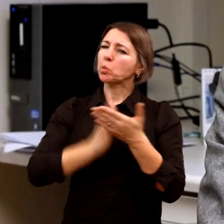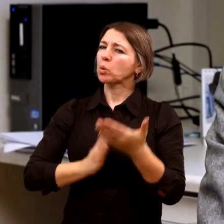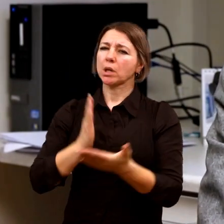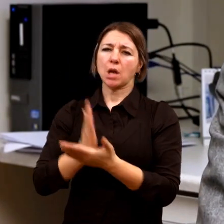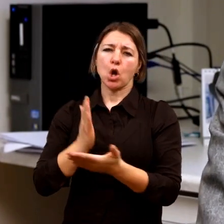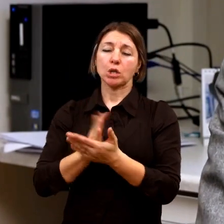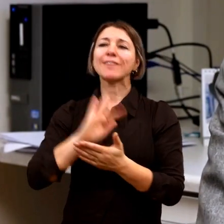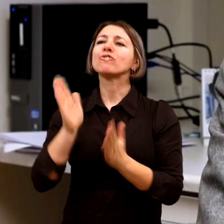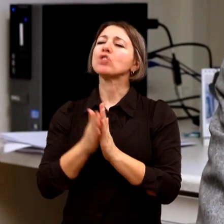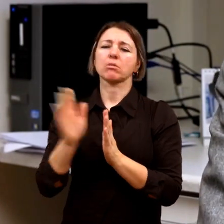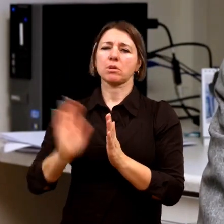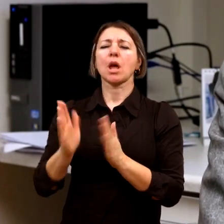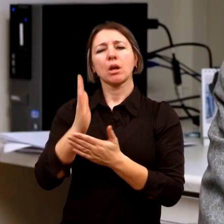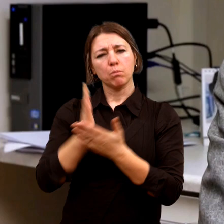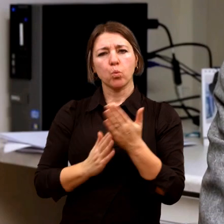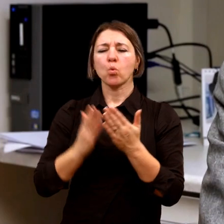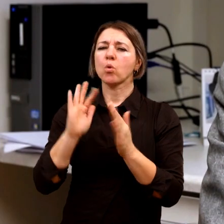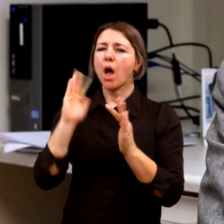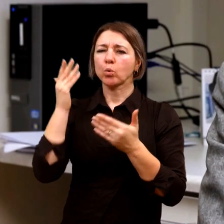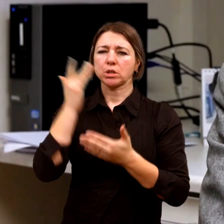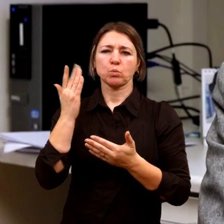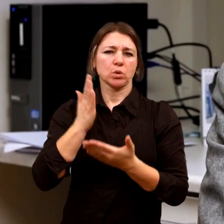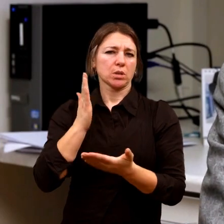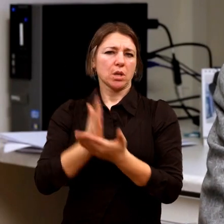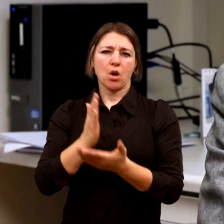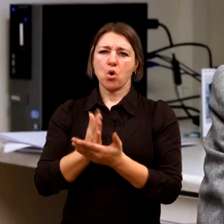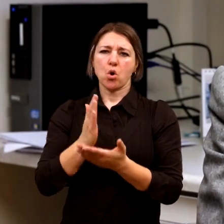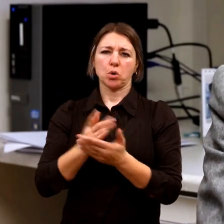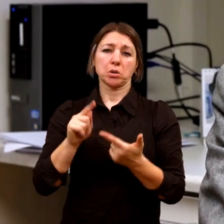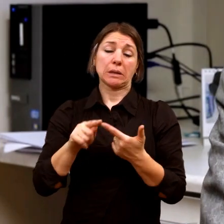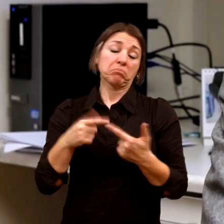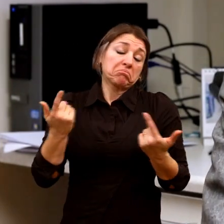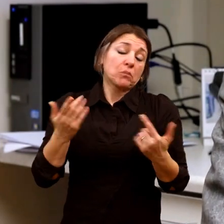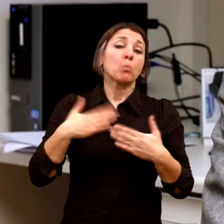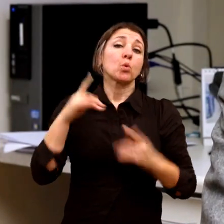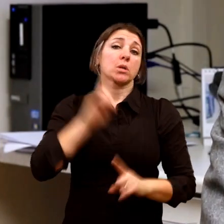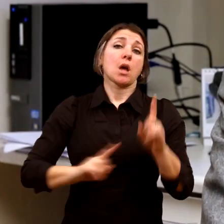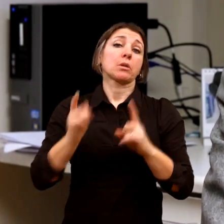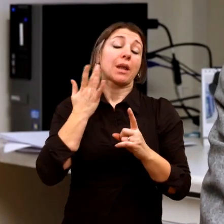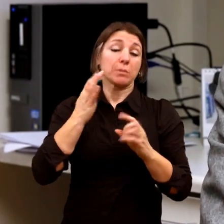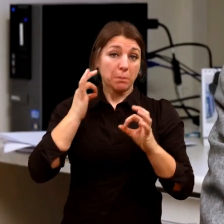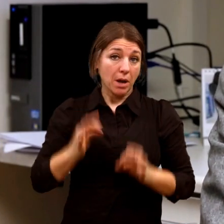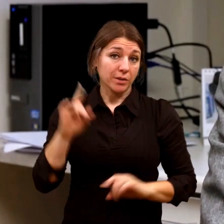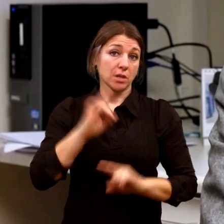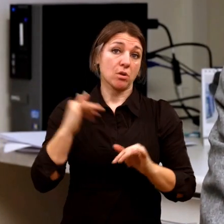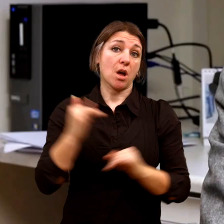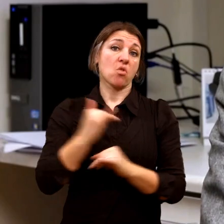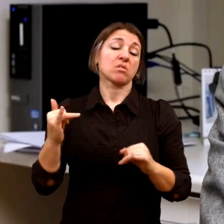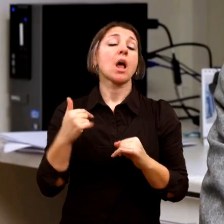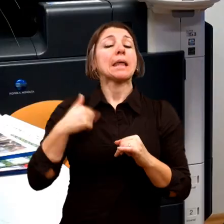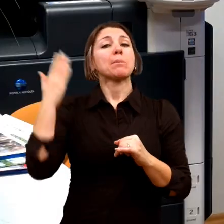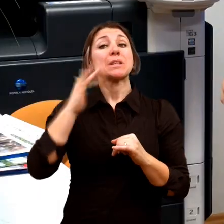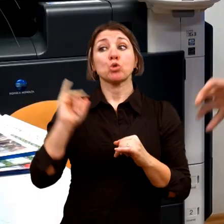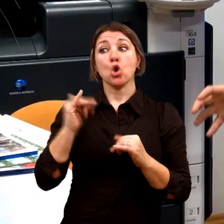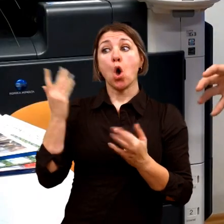autisty, tam je to i z hlediska jejich rozvoje, podle mého přesvědčení, možná není úplně správný, ale tak tam je to kontraindikováno.